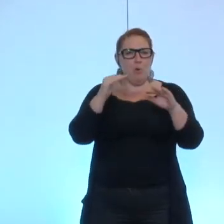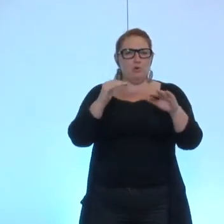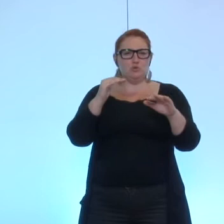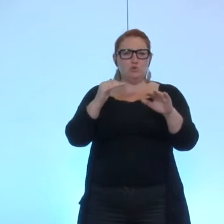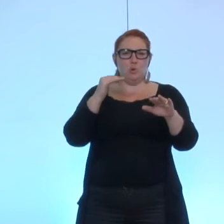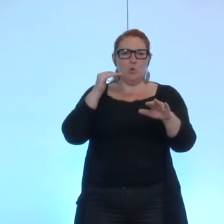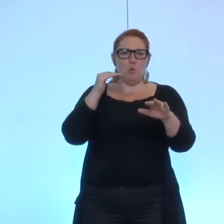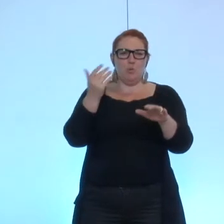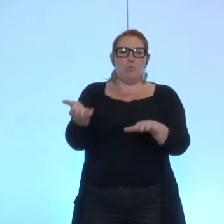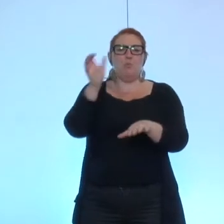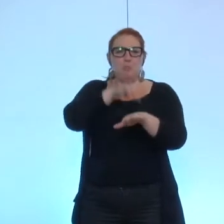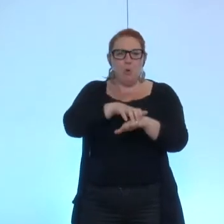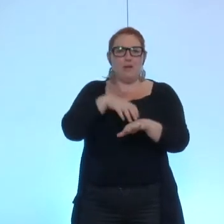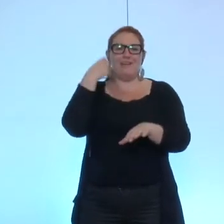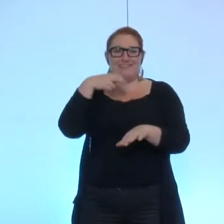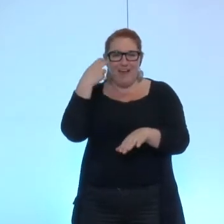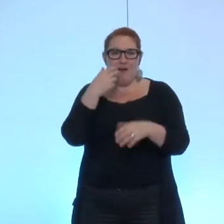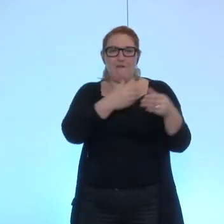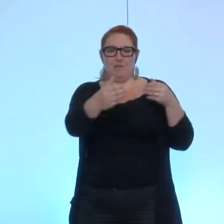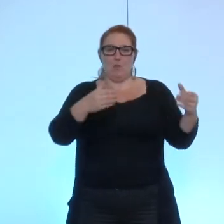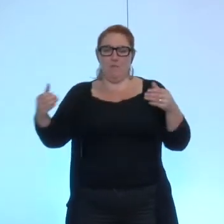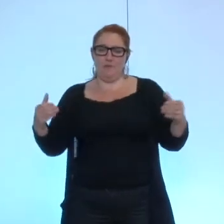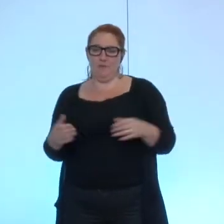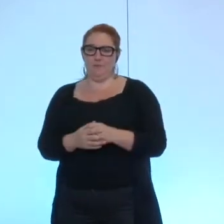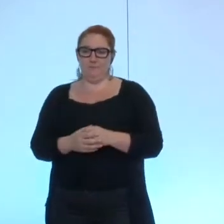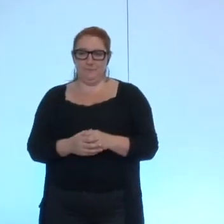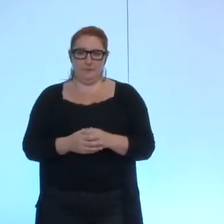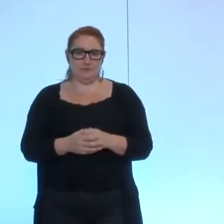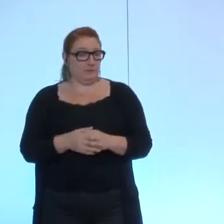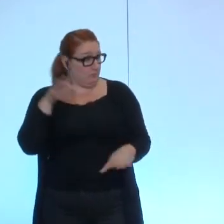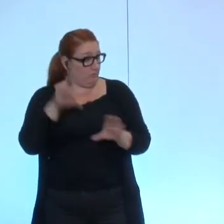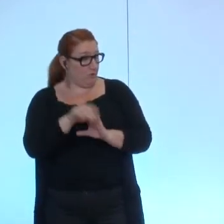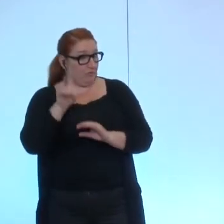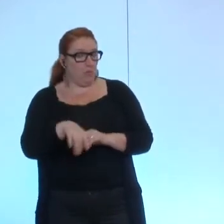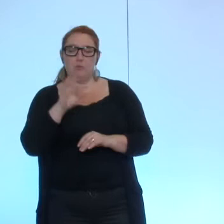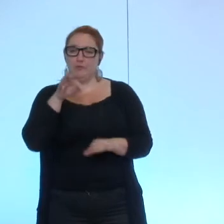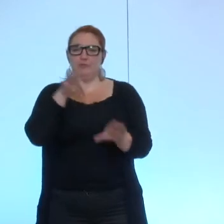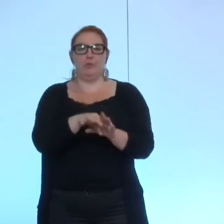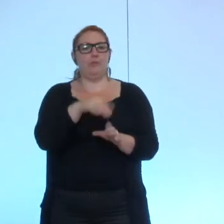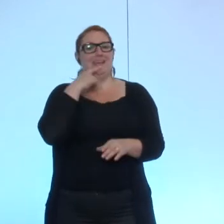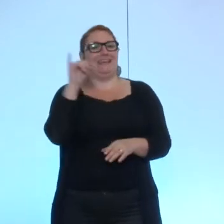y a-t-il un d'ailleurs il y un vote là-dessus oui il y un vote qui est pour